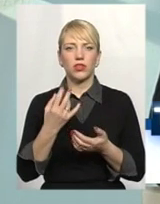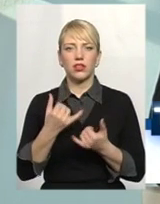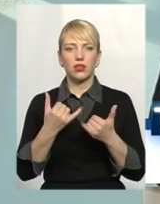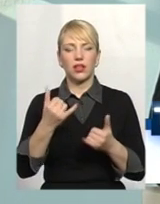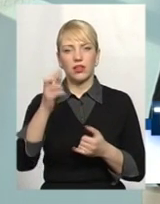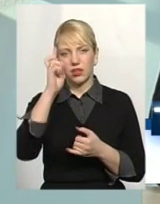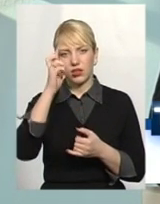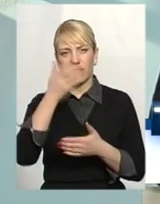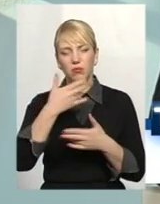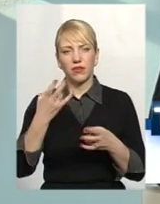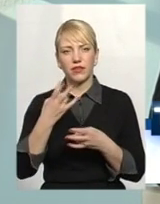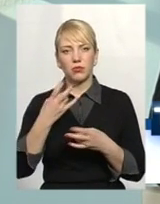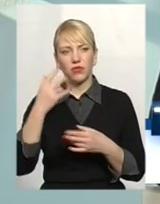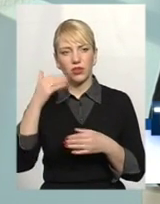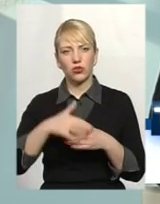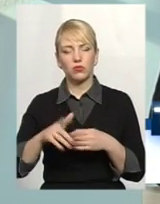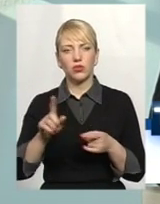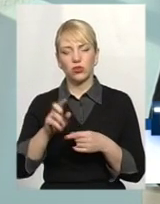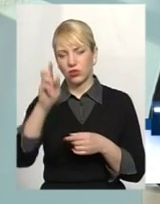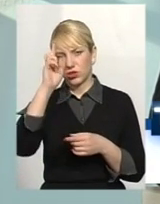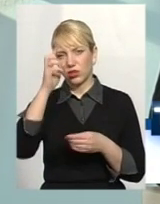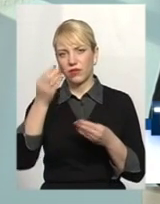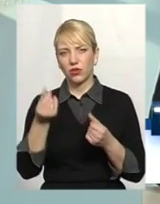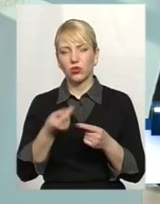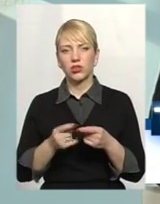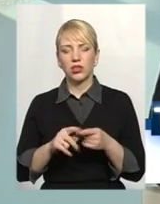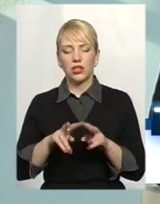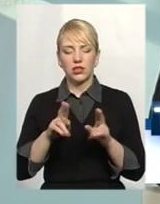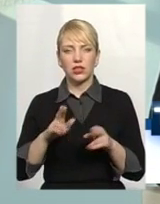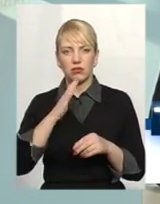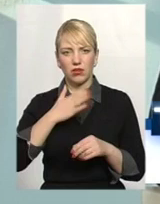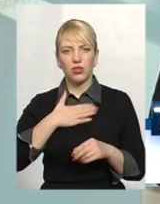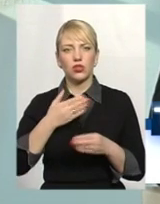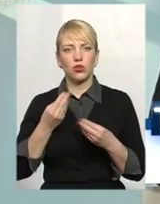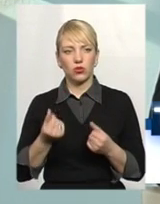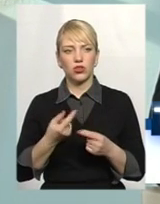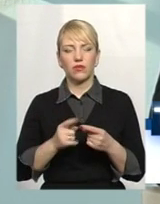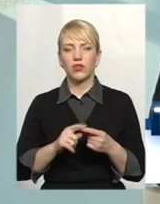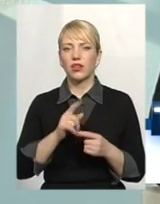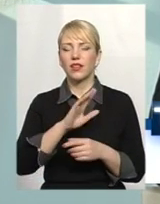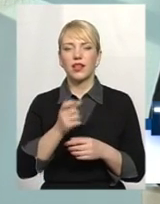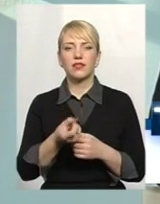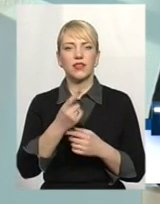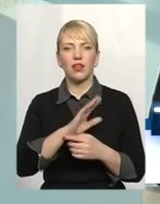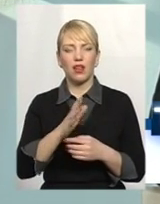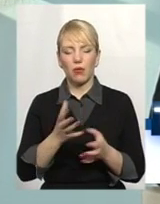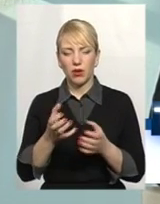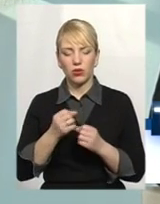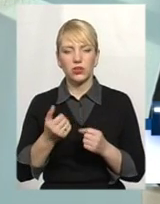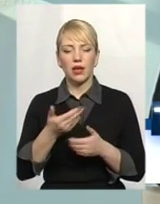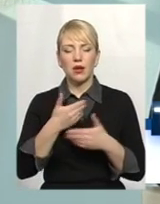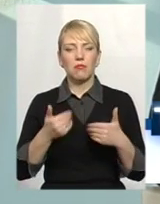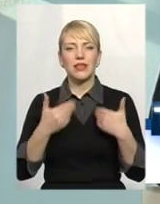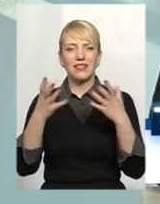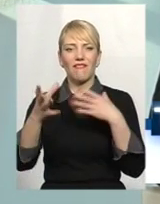розуміти, що в державі кошти – ті самі наші кошти. Тобто, вони ні звідки не беруться. Тобто, ми з вами